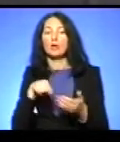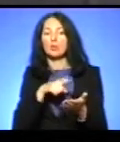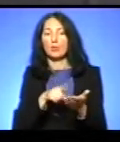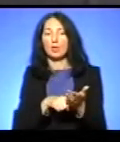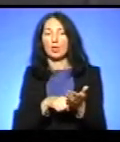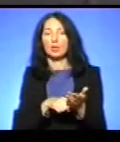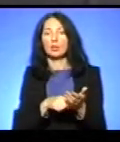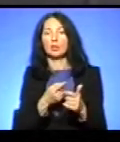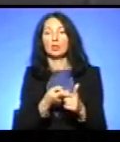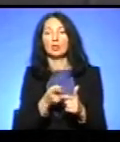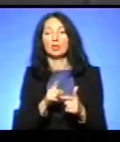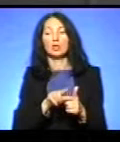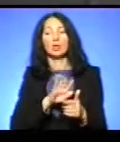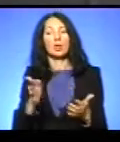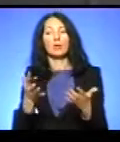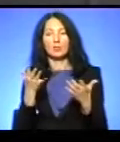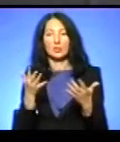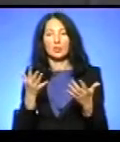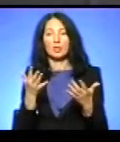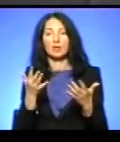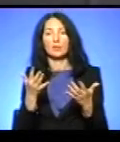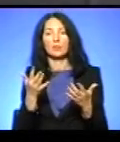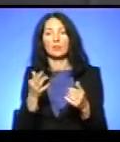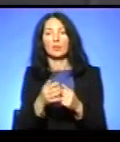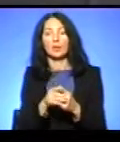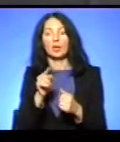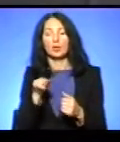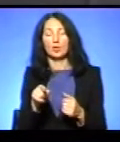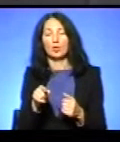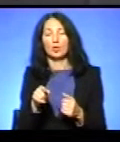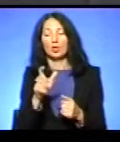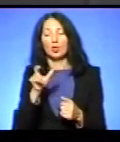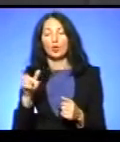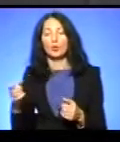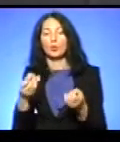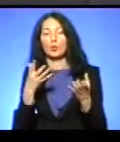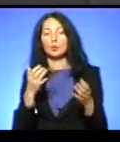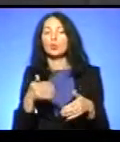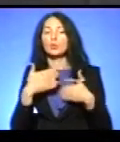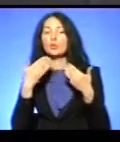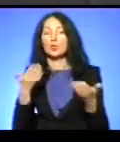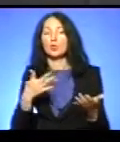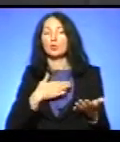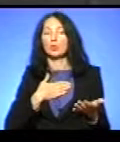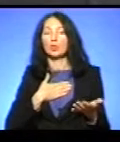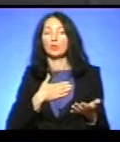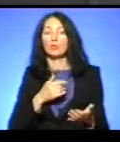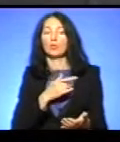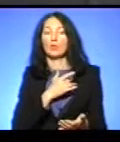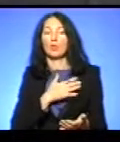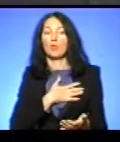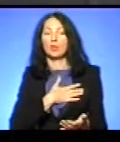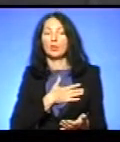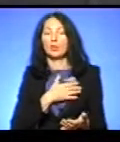не висвітлені, тоді люди просто звертаються до нас в приватних повідомленнях, або